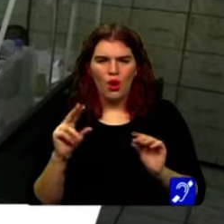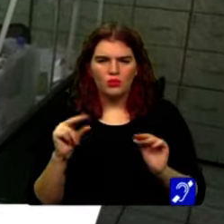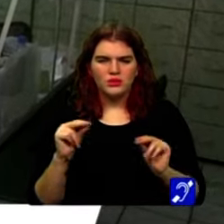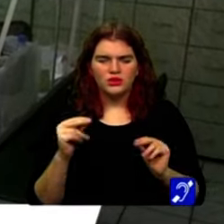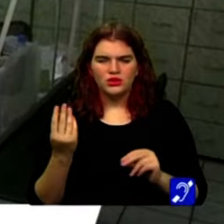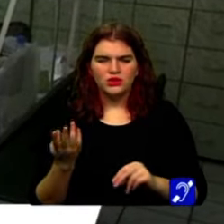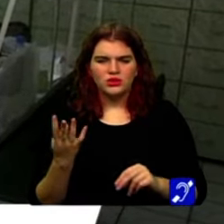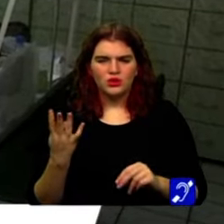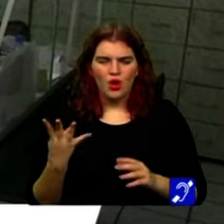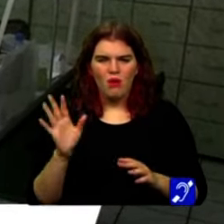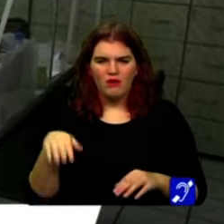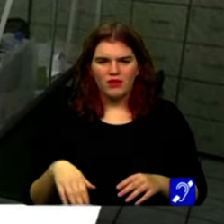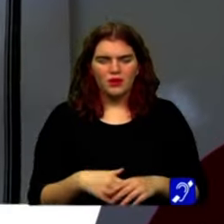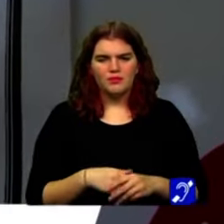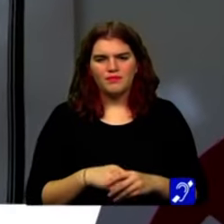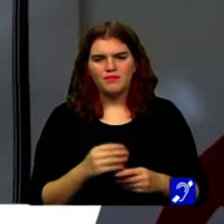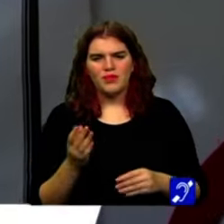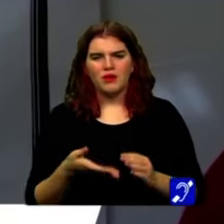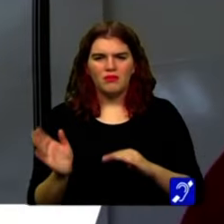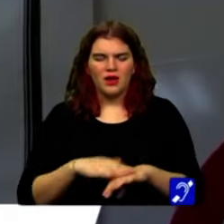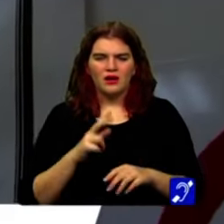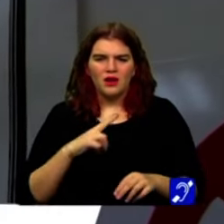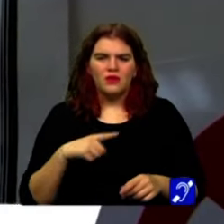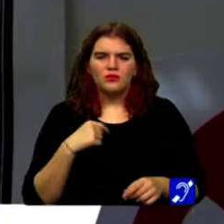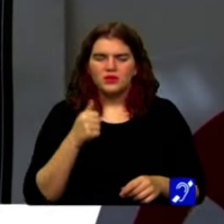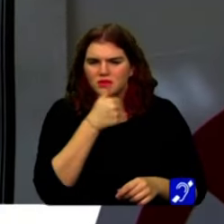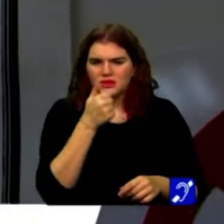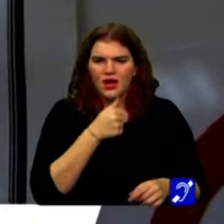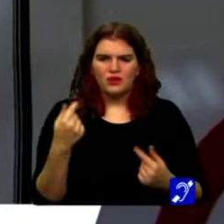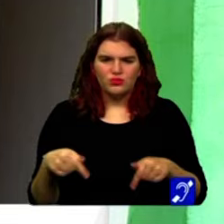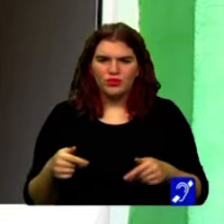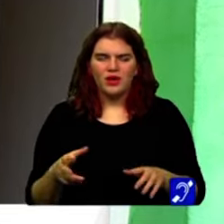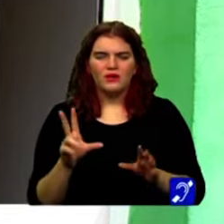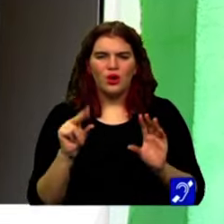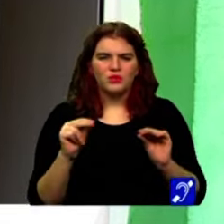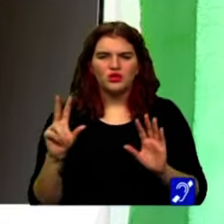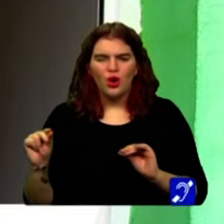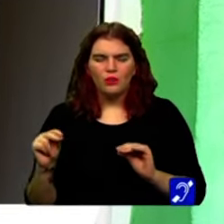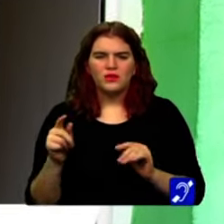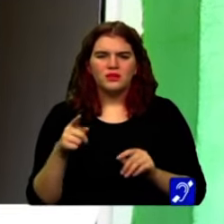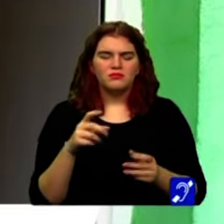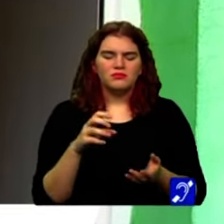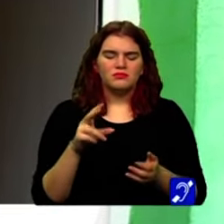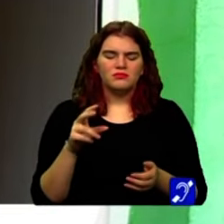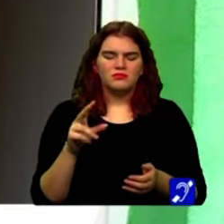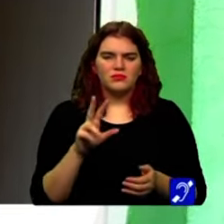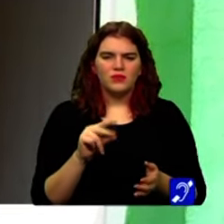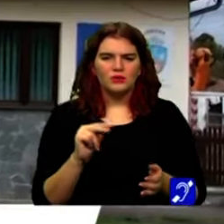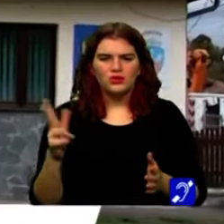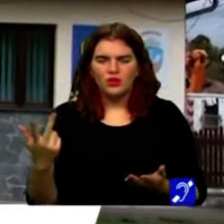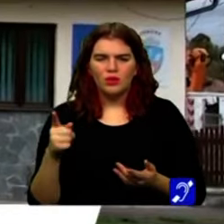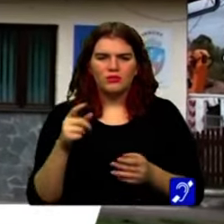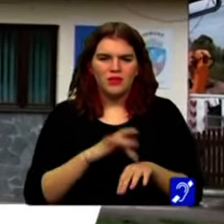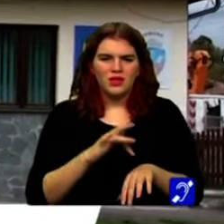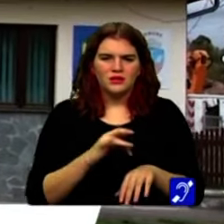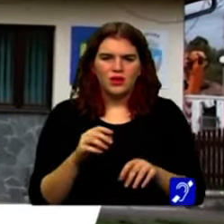Mult mai gravă este situația în mediul rural, unde este nevoie de 88 de medici de familie, dar activează doar 51, iar 18 comune